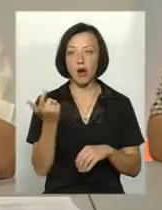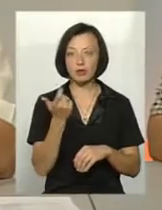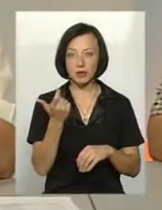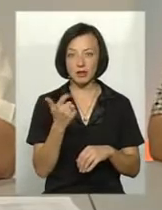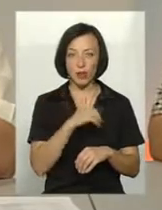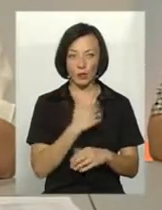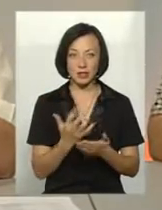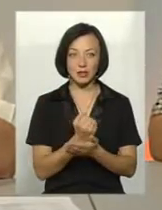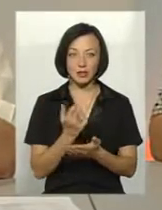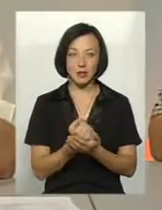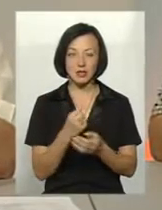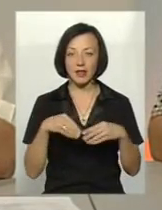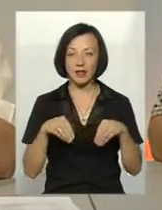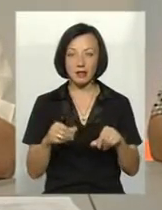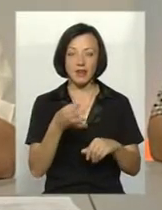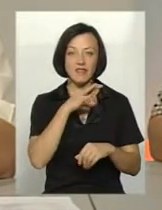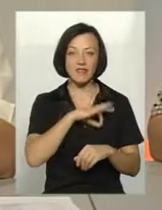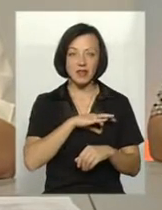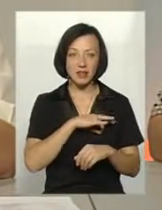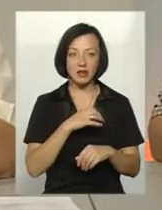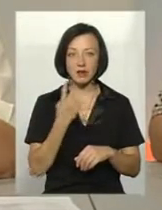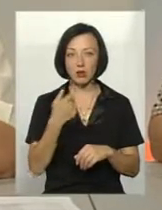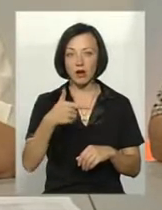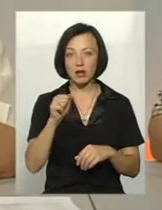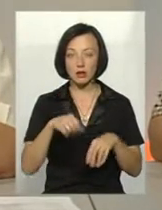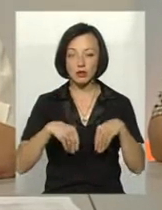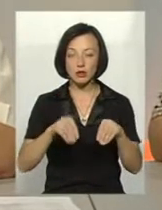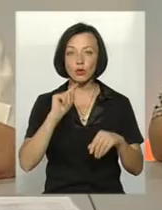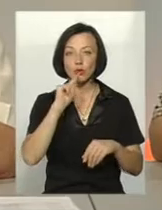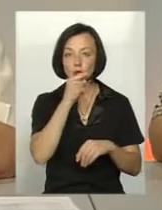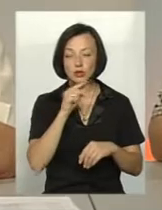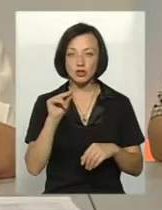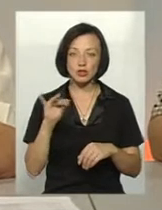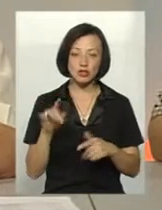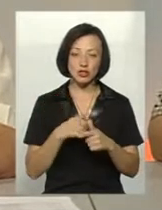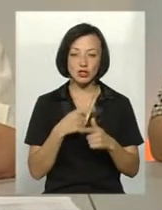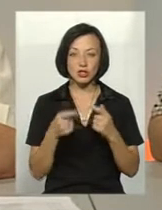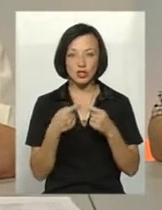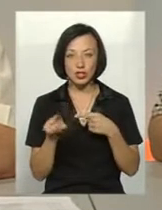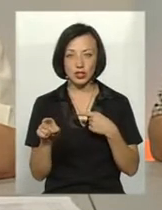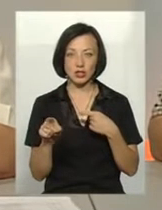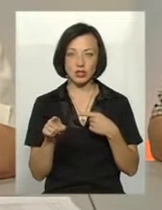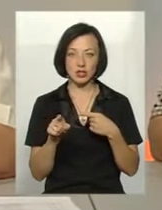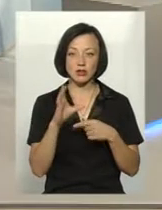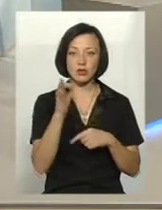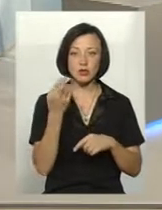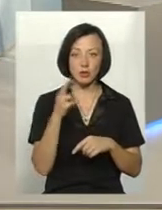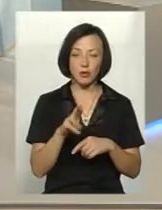на землі, вигідно на гектарі посіяти кукурудзу, чи іншу культуру,